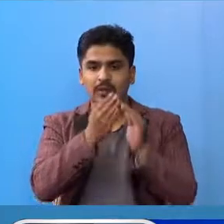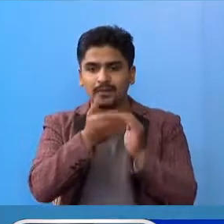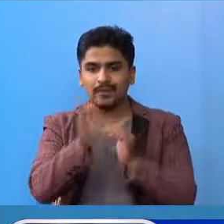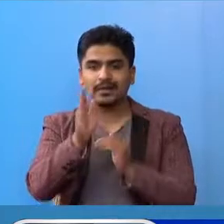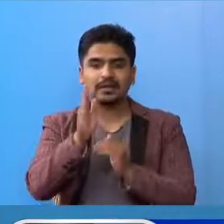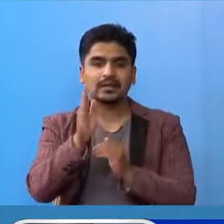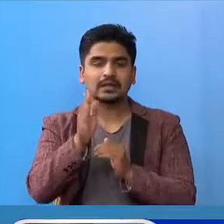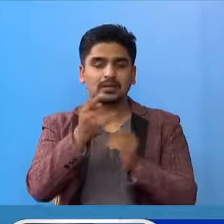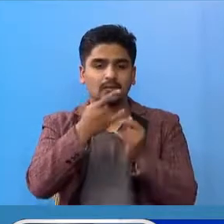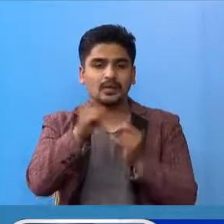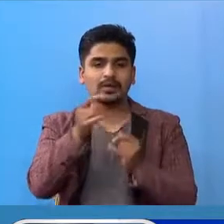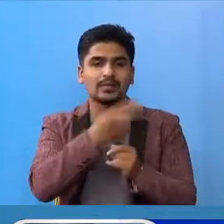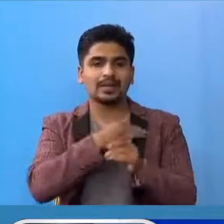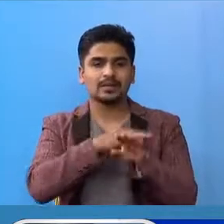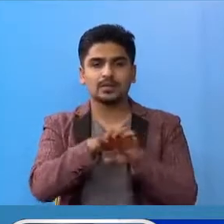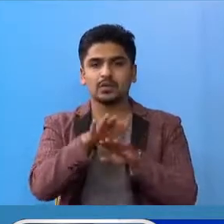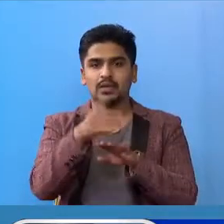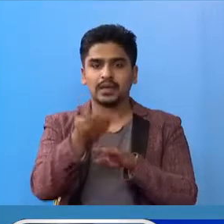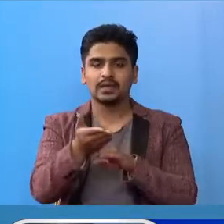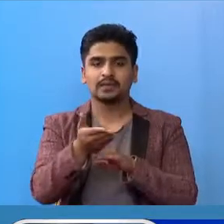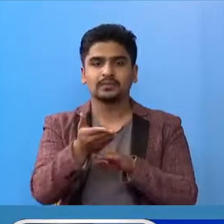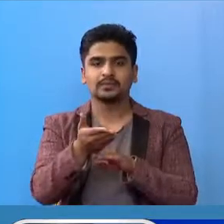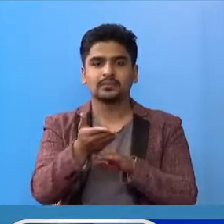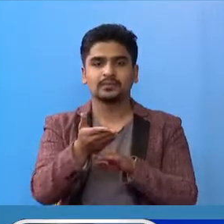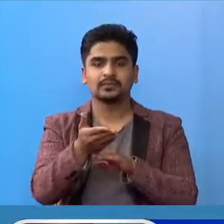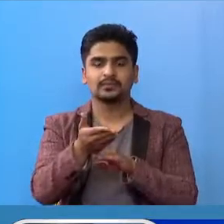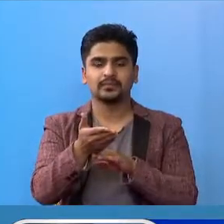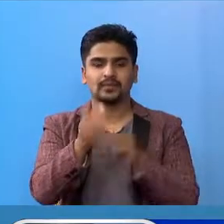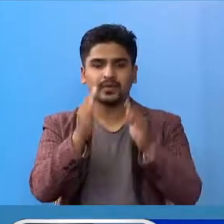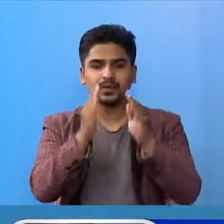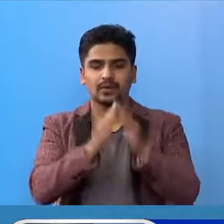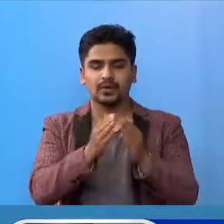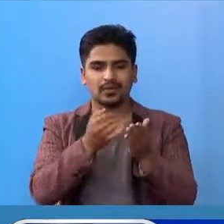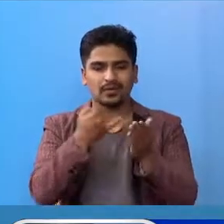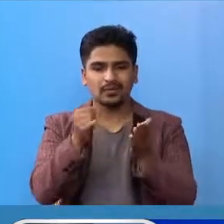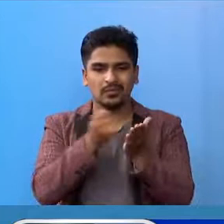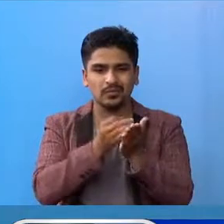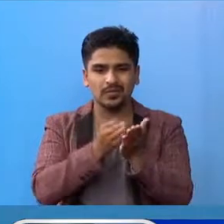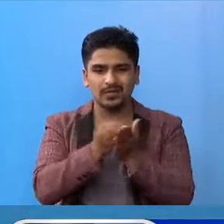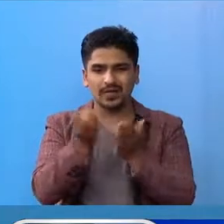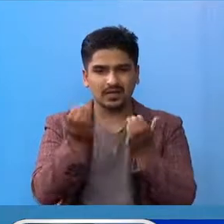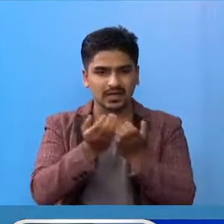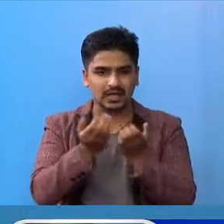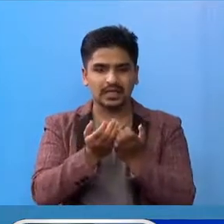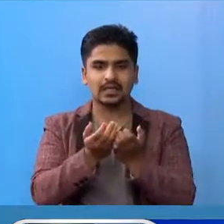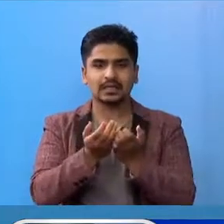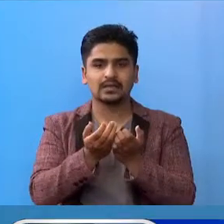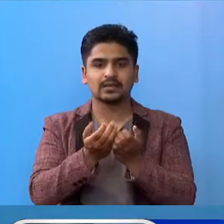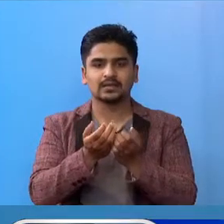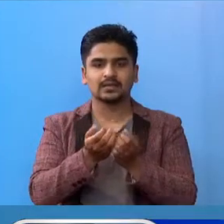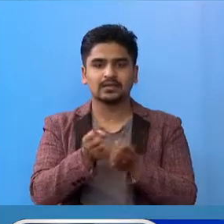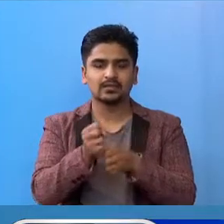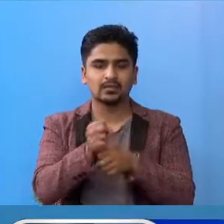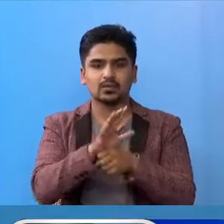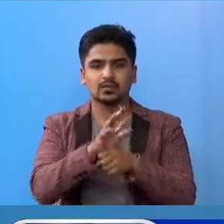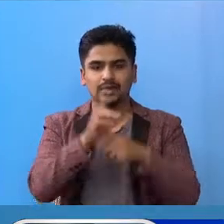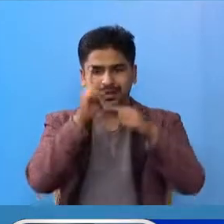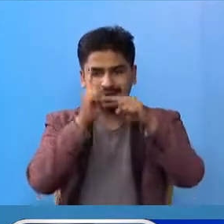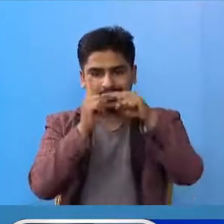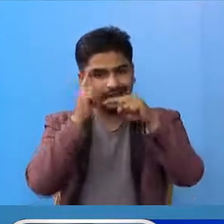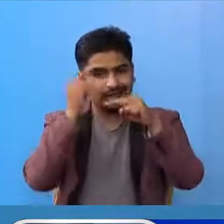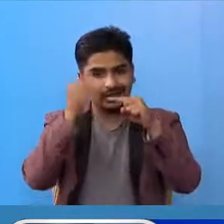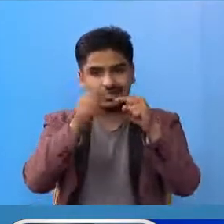फर्किये का मानी शरूलाई घर मा दुर्वेभार गर्ने कोरणा नेगेटिव